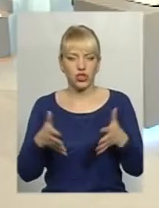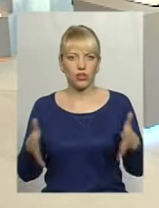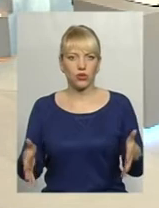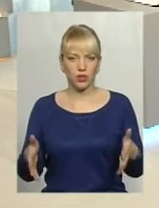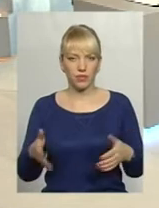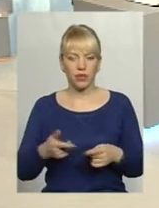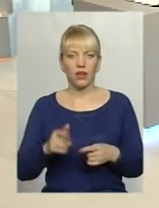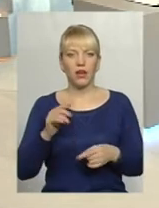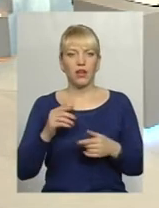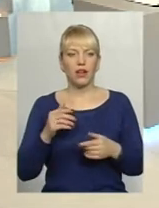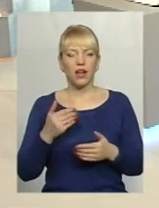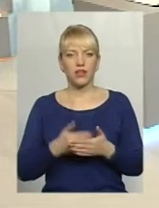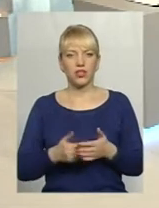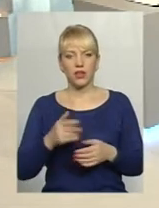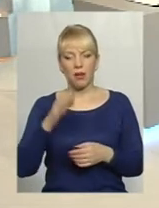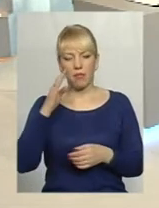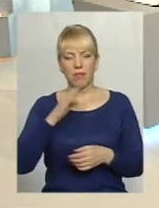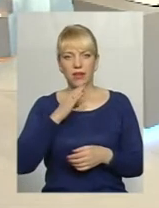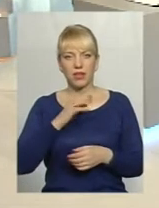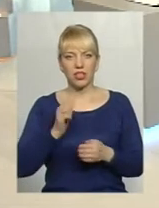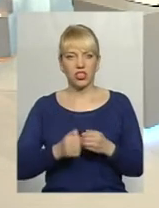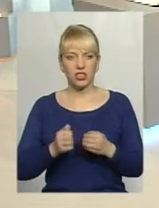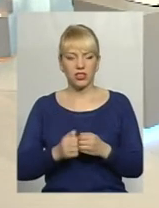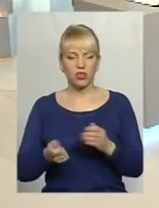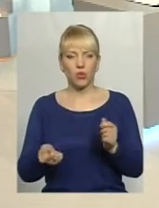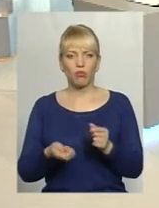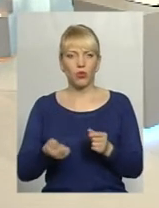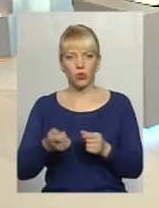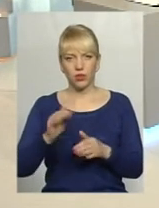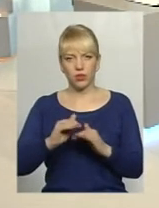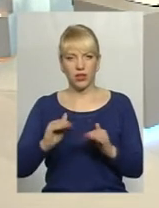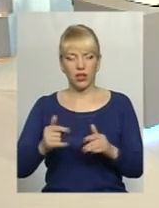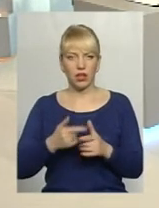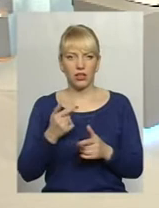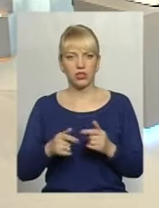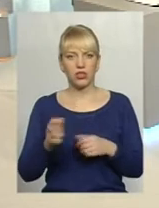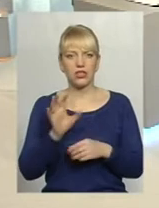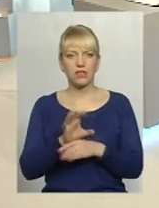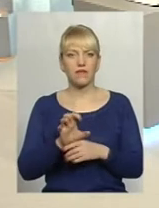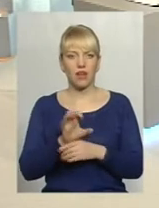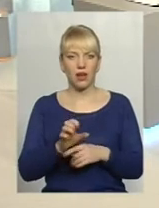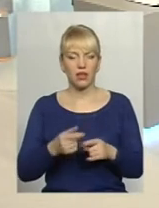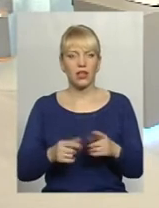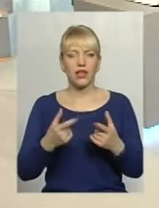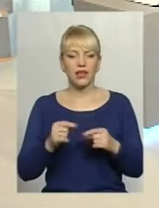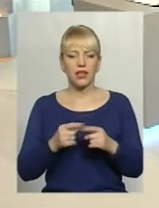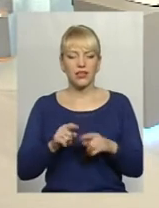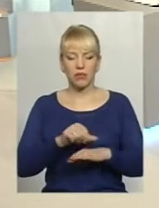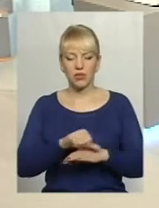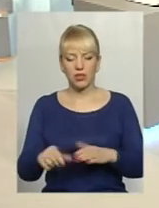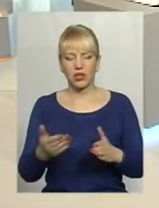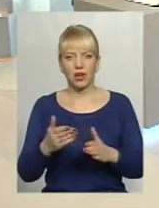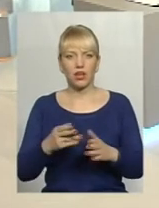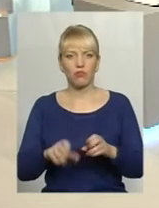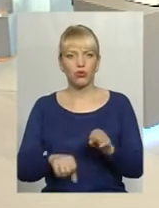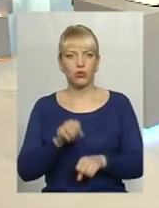часто ж батьки б'ють дітей, сварять. Де ця межа, яка порушує, яка вже